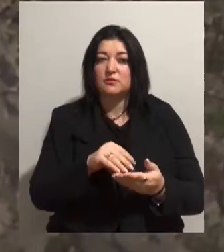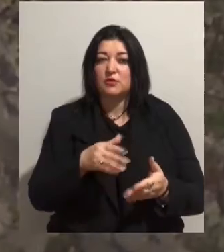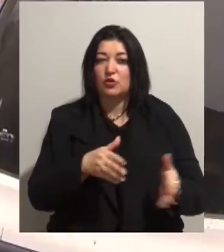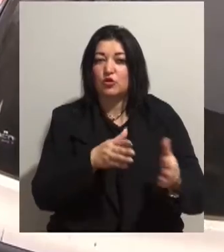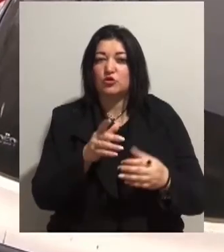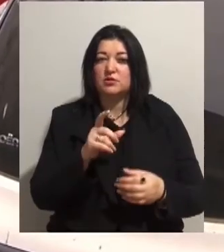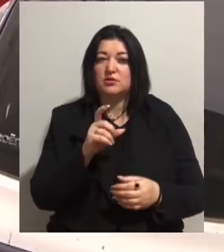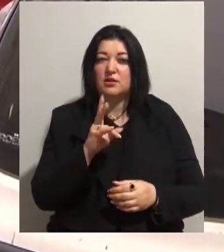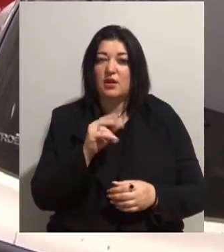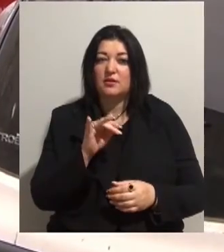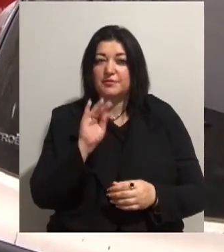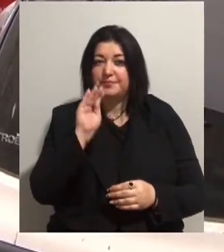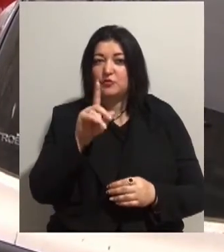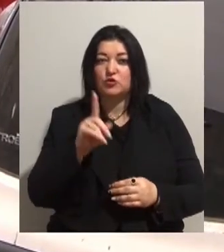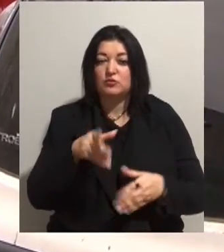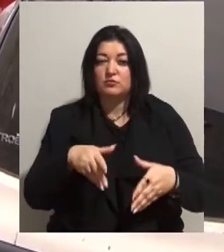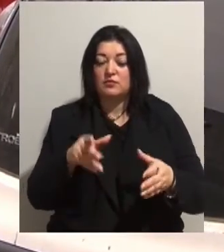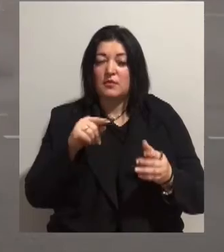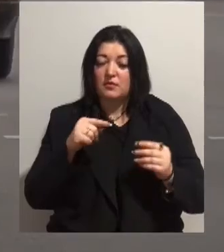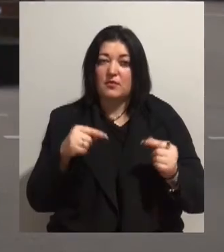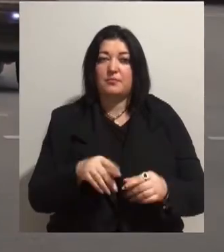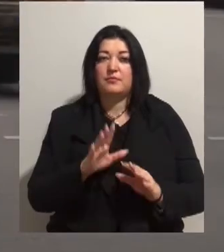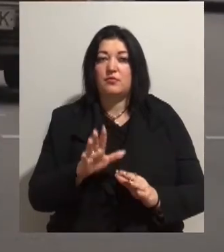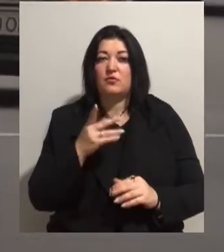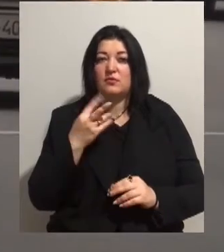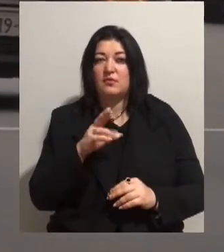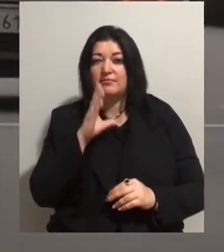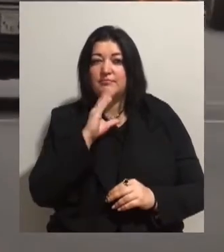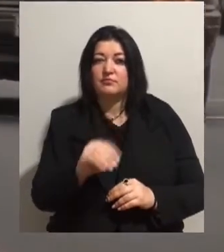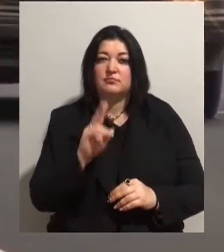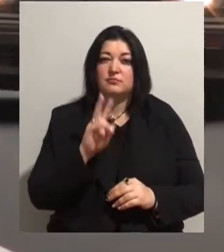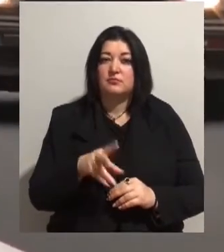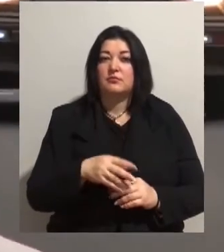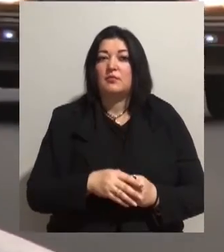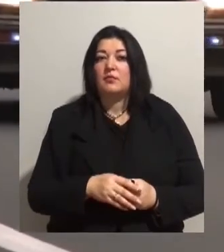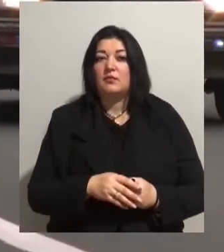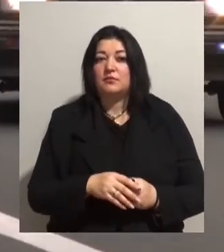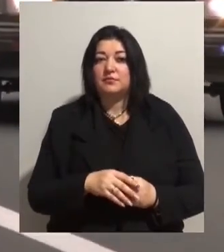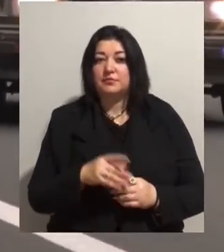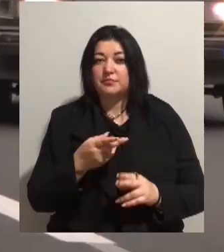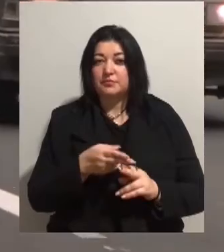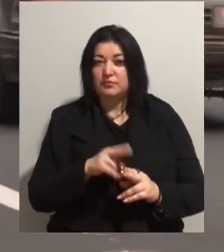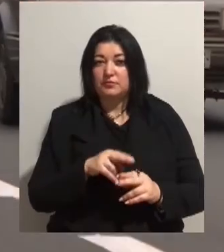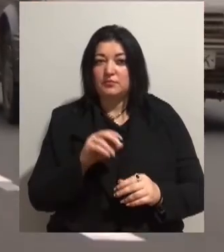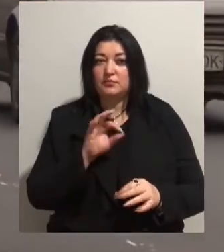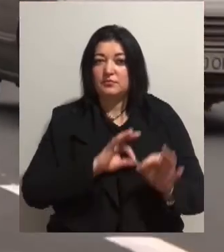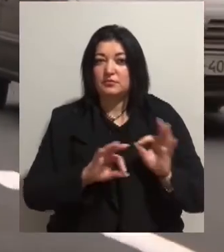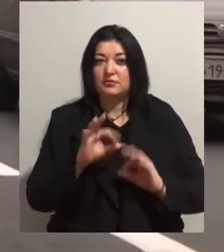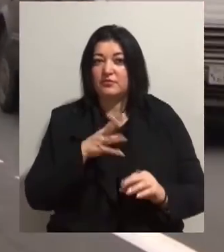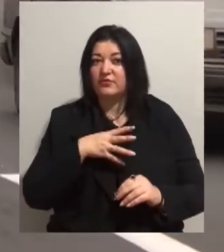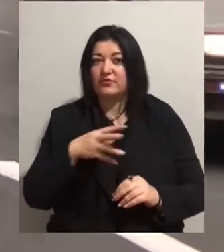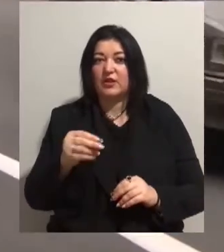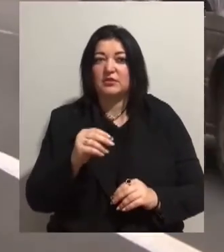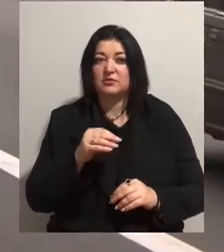смуга призначена виключно для руху громадського транспорту. Функціонувати вона не почала, по ній може пересуватися увесь транспорт.